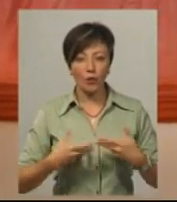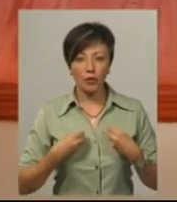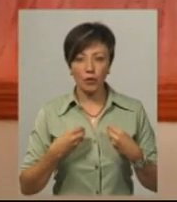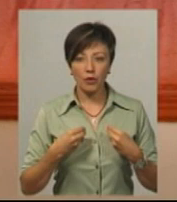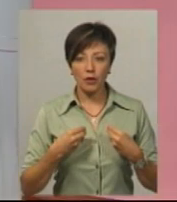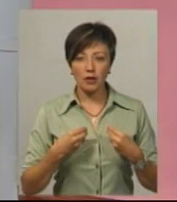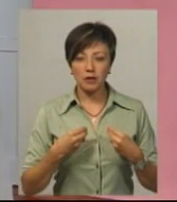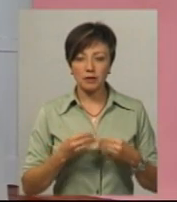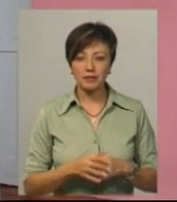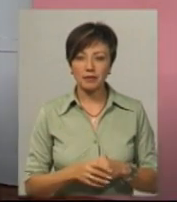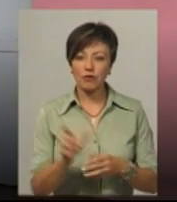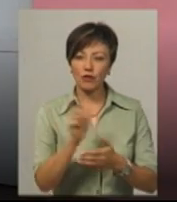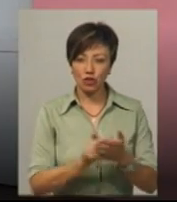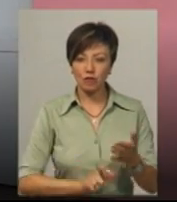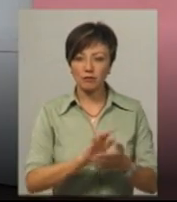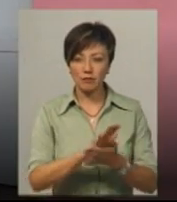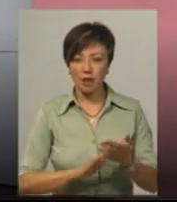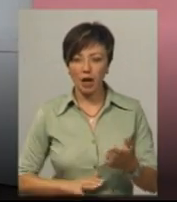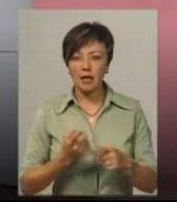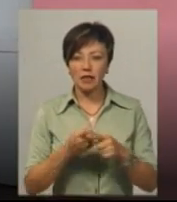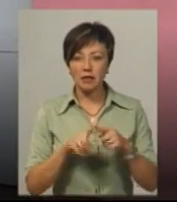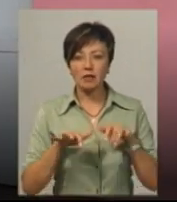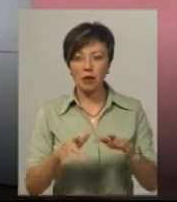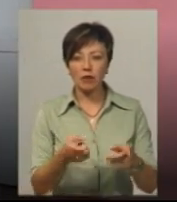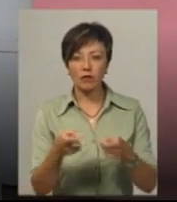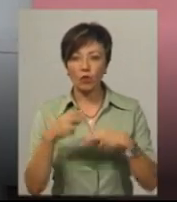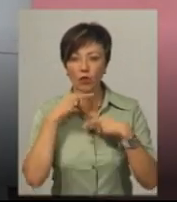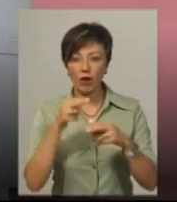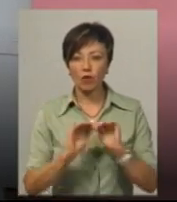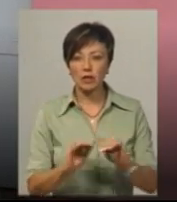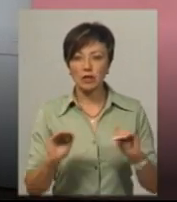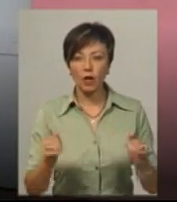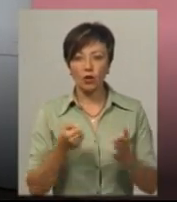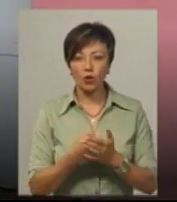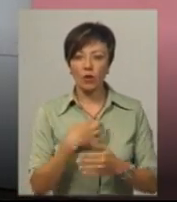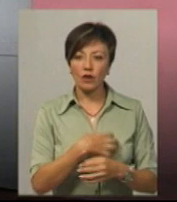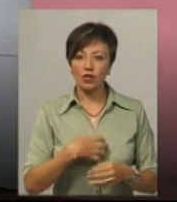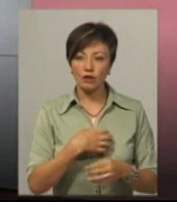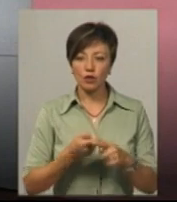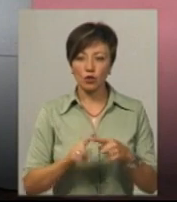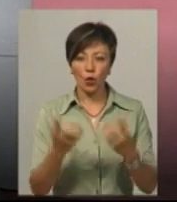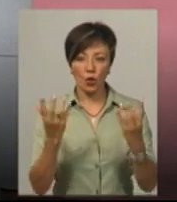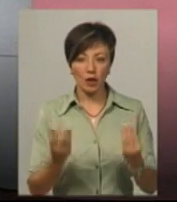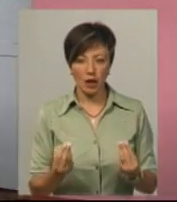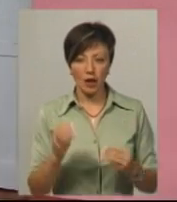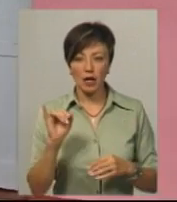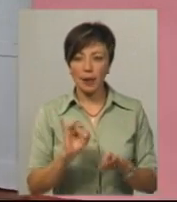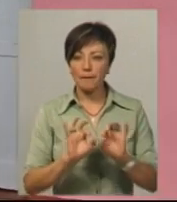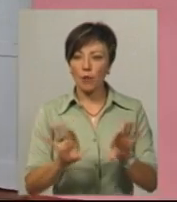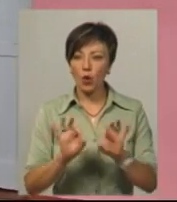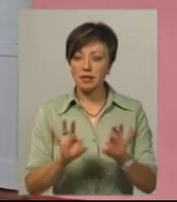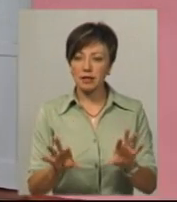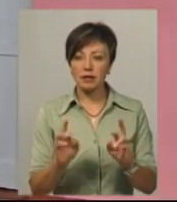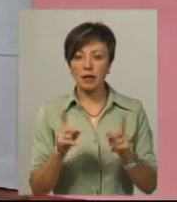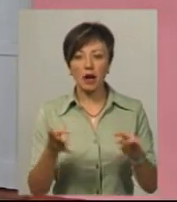Ми цим заходом хочемо привернути увагу дітей до важливості цього дня і пояснити,